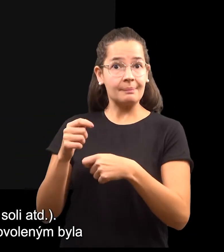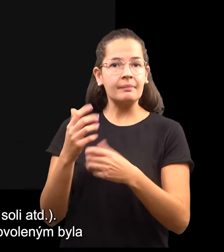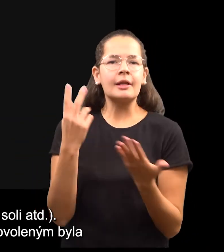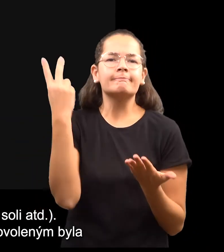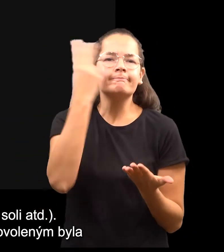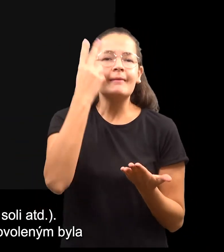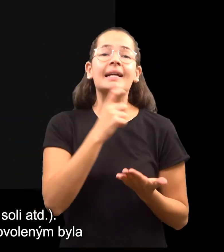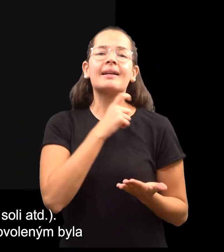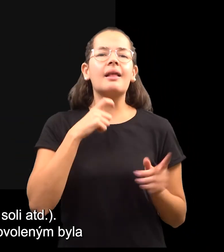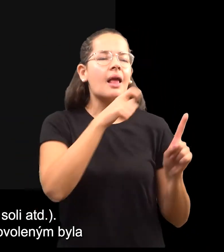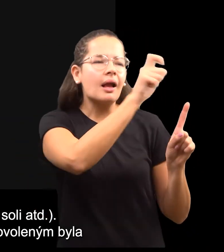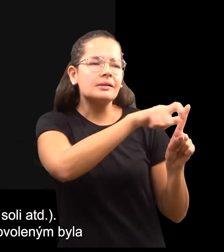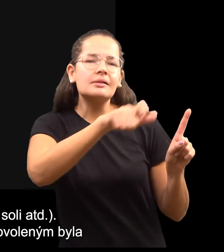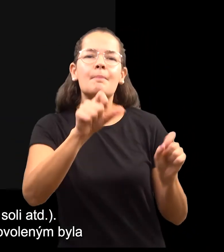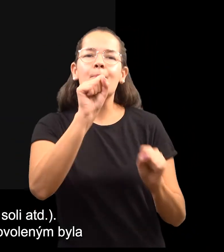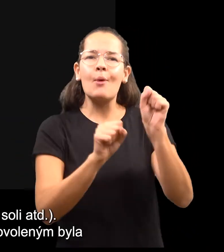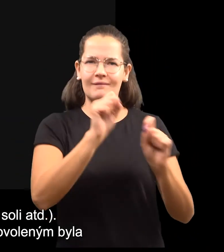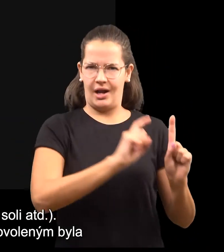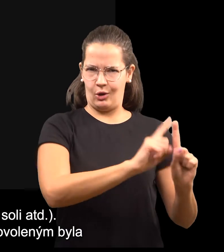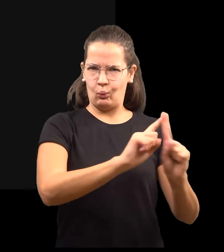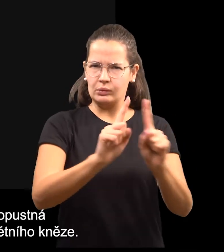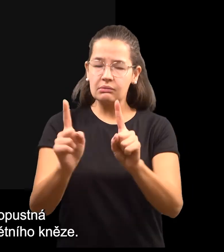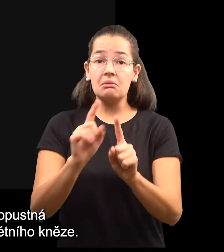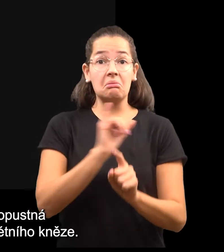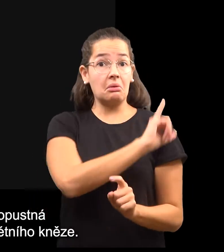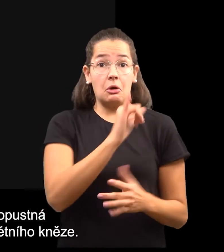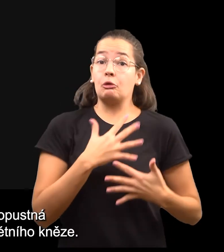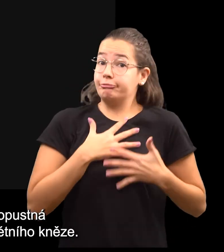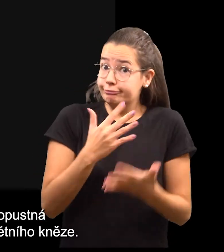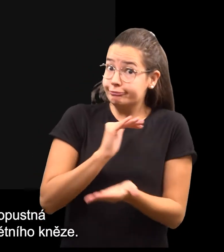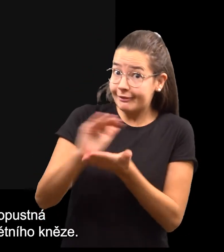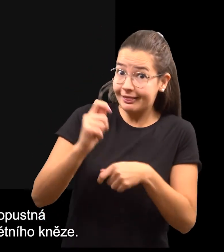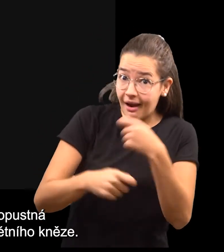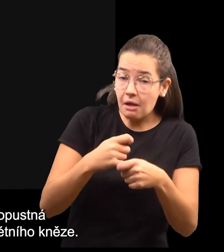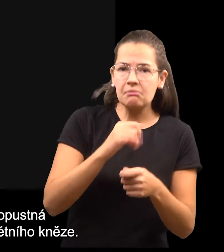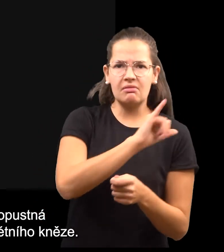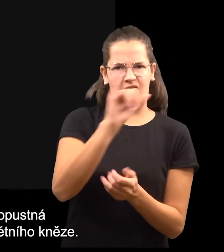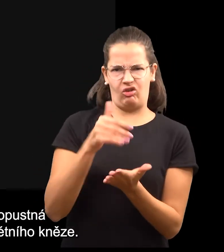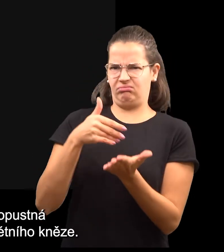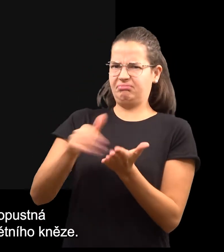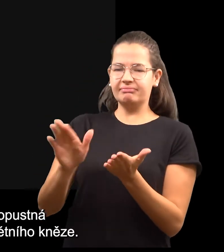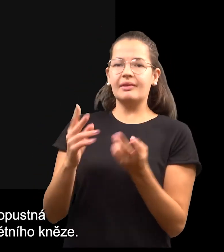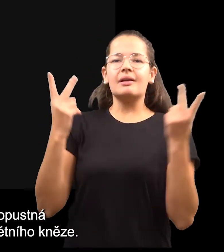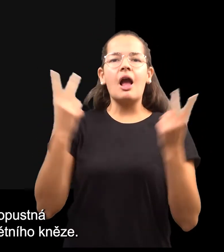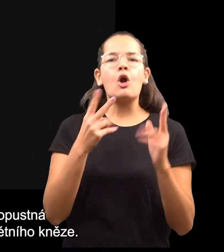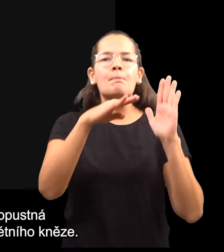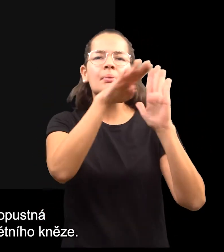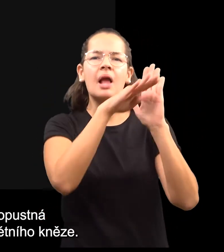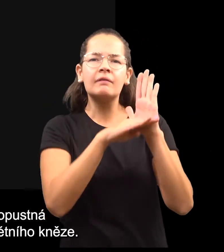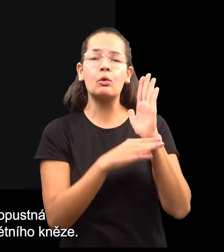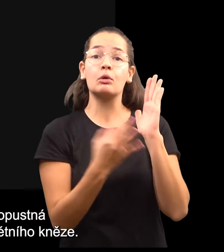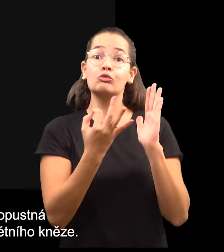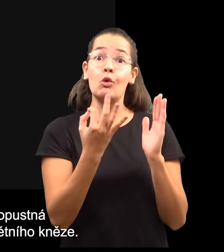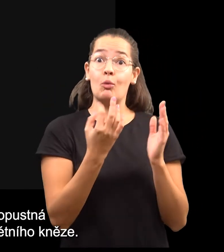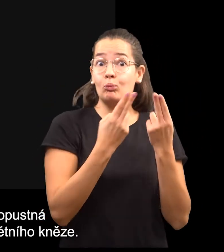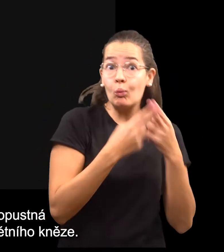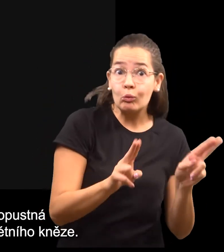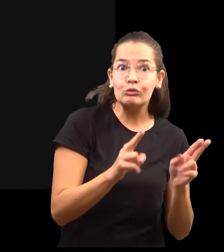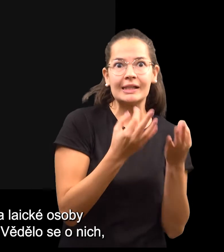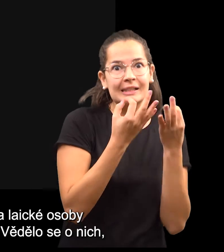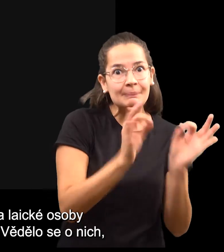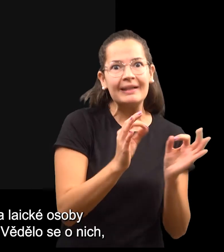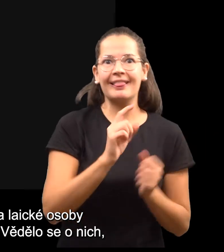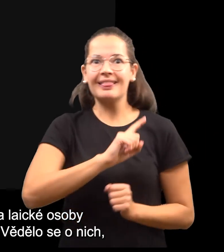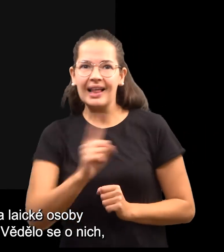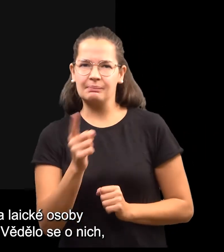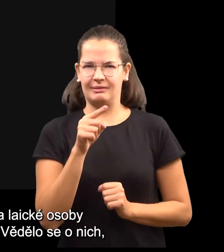Hranice mezi zakázaným a povoleným byla pro laického člověka propustná a závisela na toleranci konkrétního kněze.